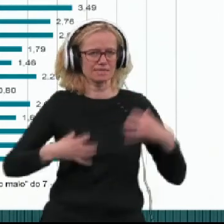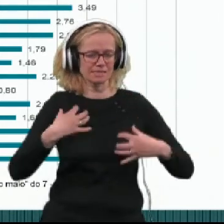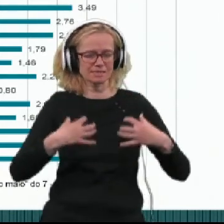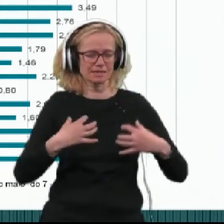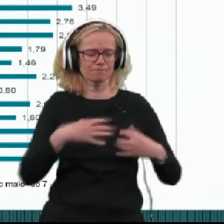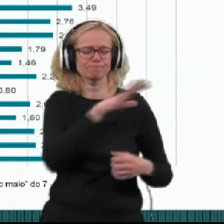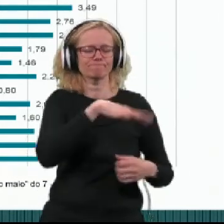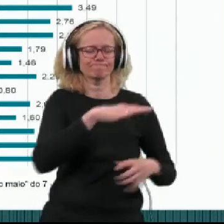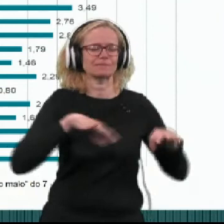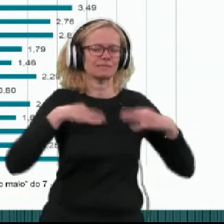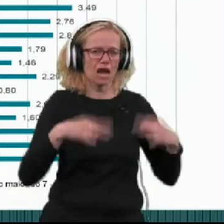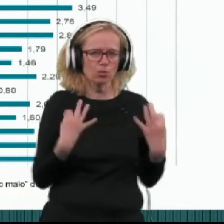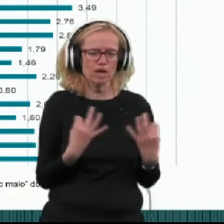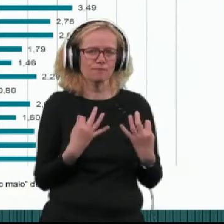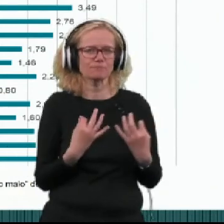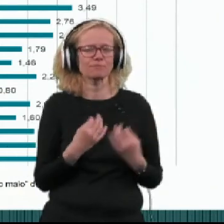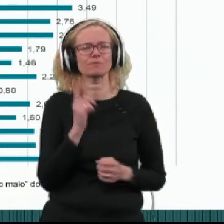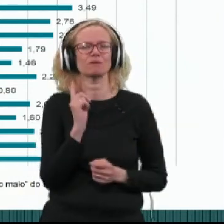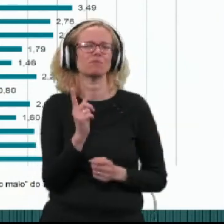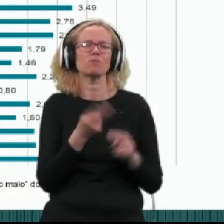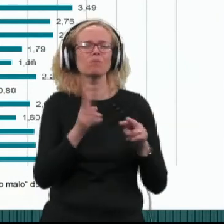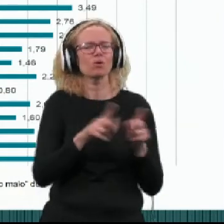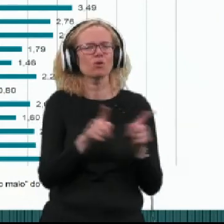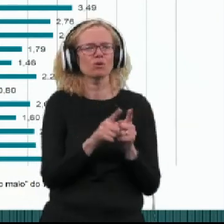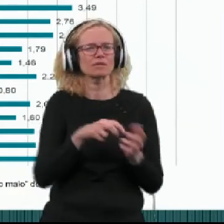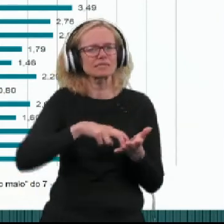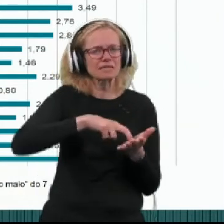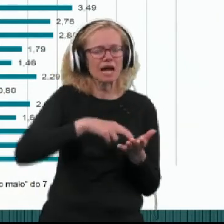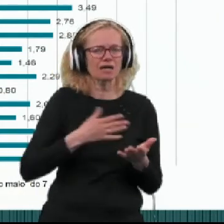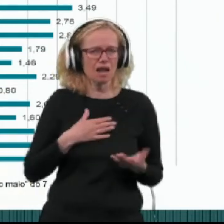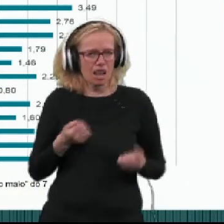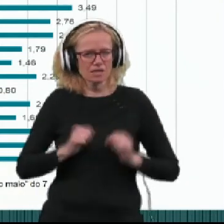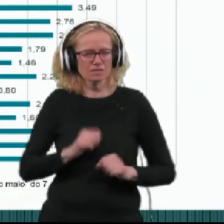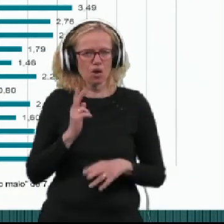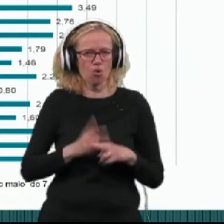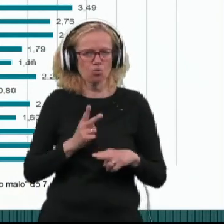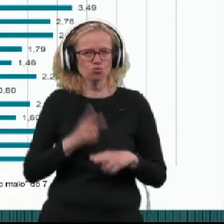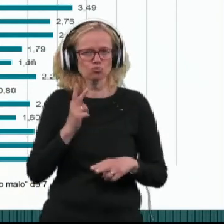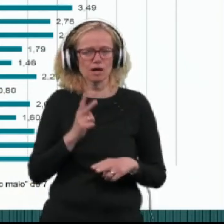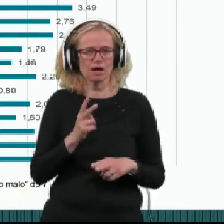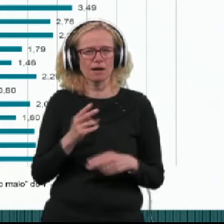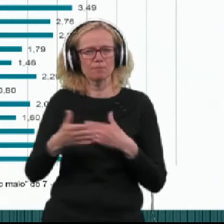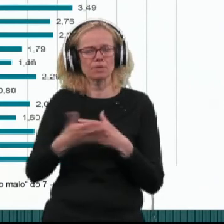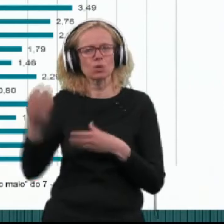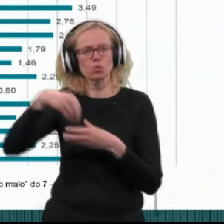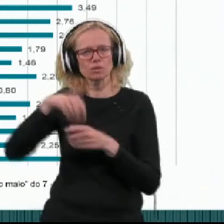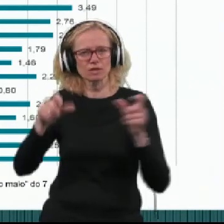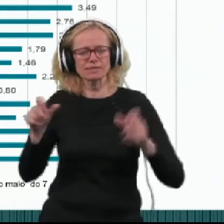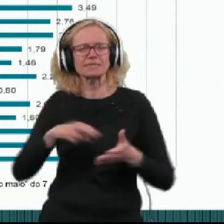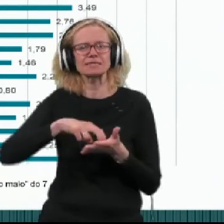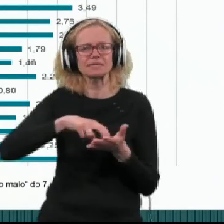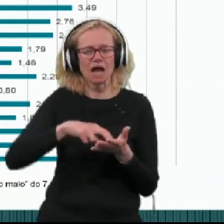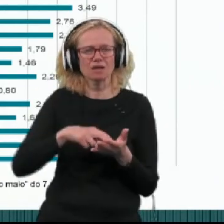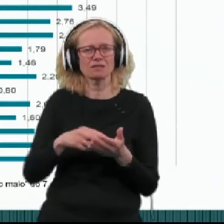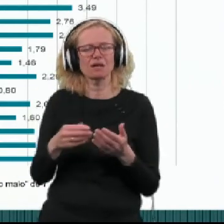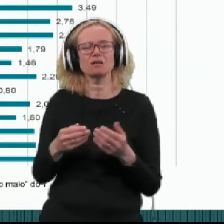na področju zdravja, vendar bolj kot nek strah pred vlastno okužbo je pri udeležencih prisoten strah pred okužbo